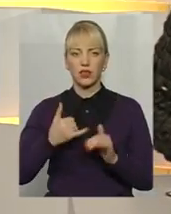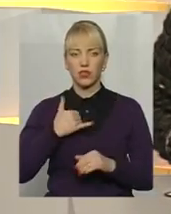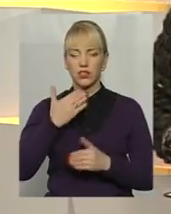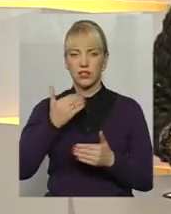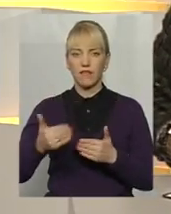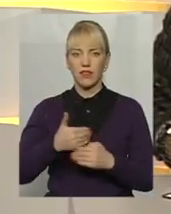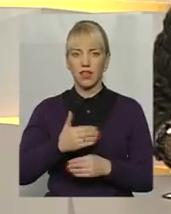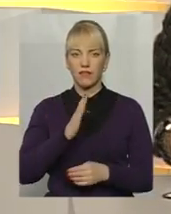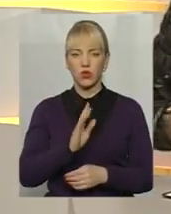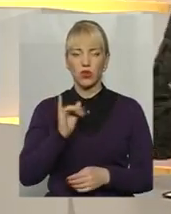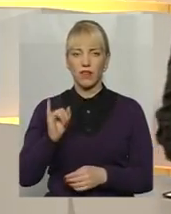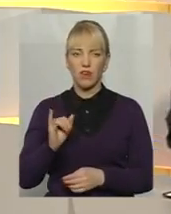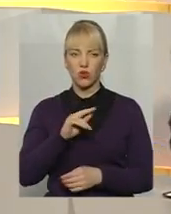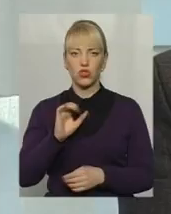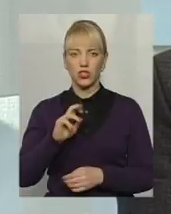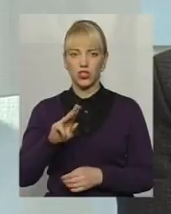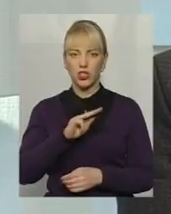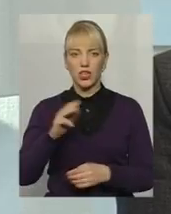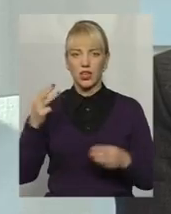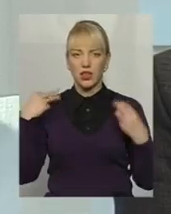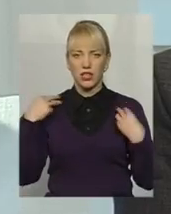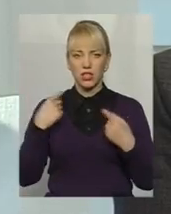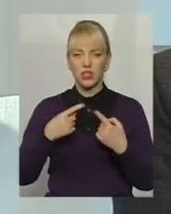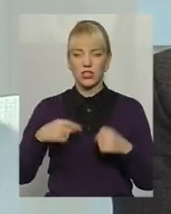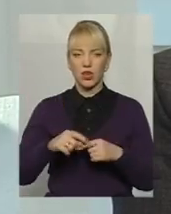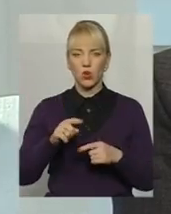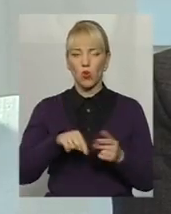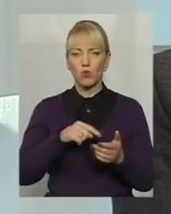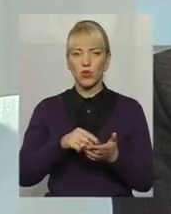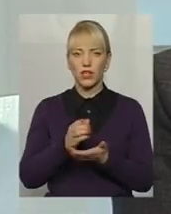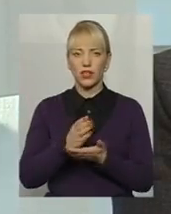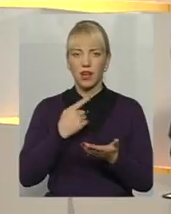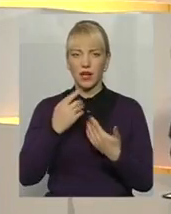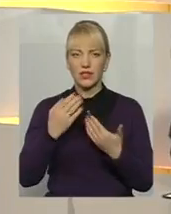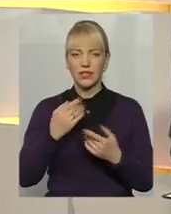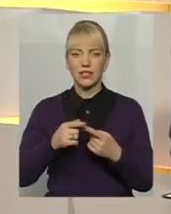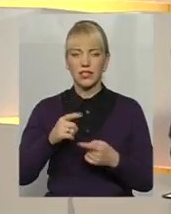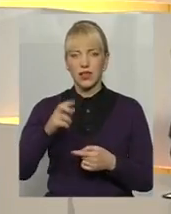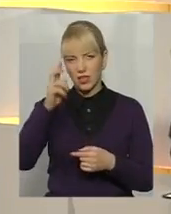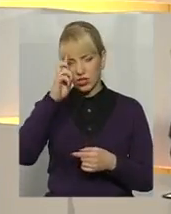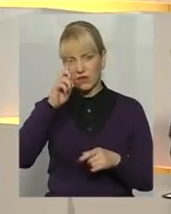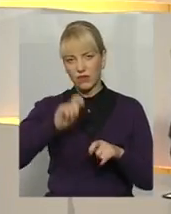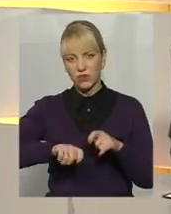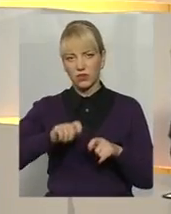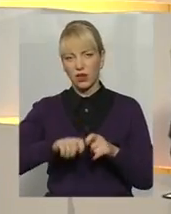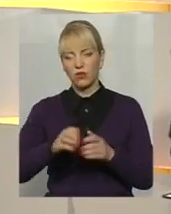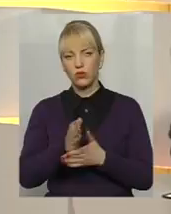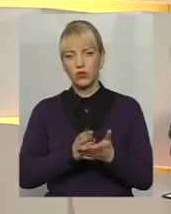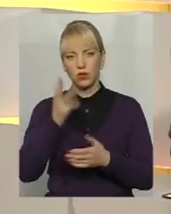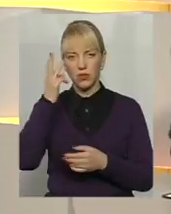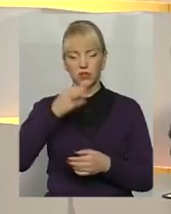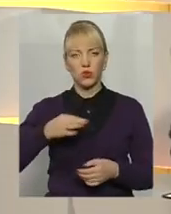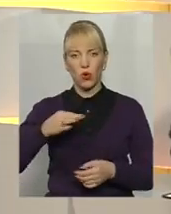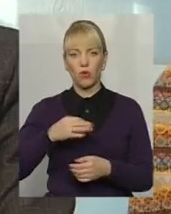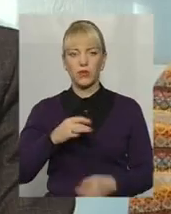сьогодні завітали Віктор Іванович Чиж, начальник сектору комунікації, головного управління Державної фіскальної служби України у Хмельницькій області. Ростислав